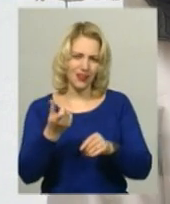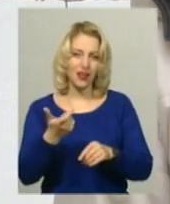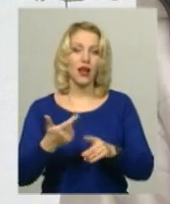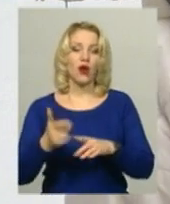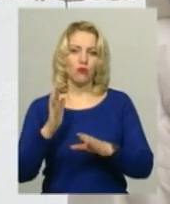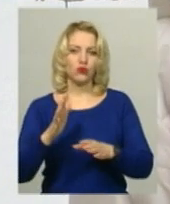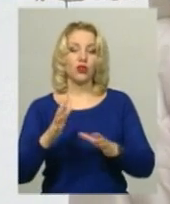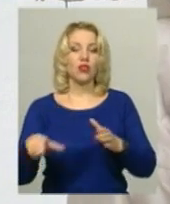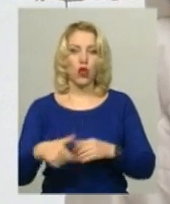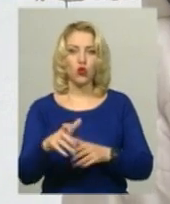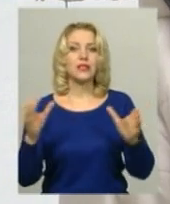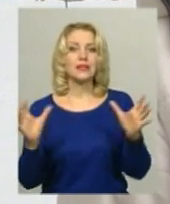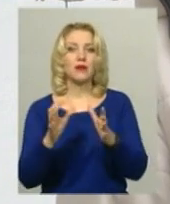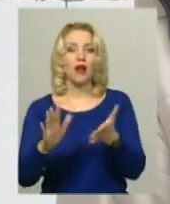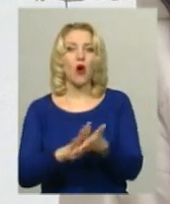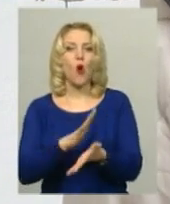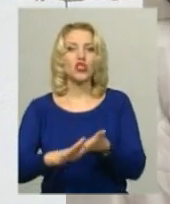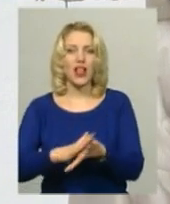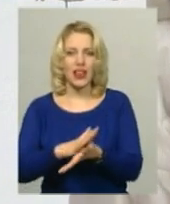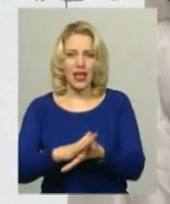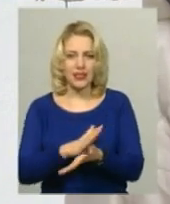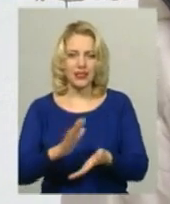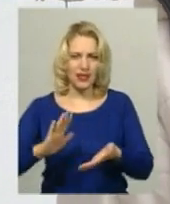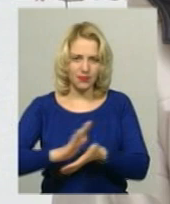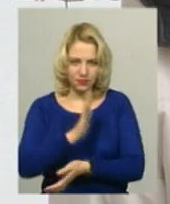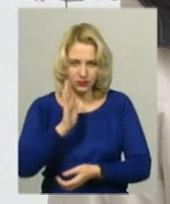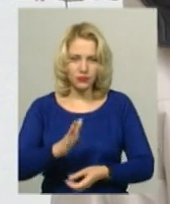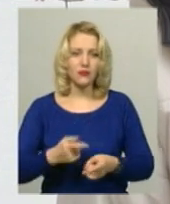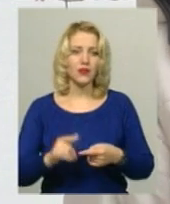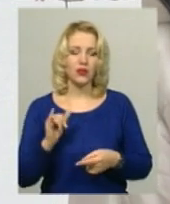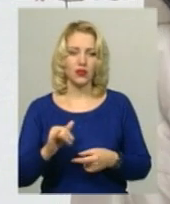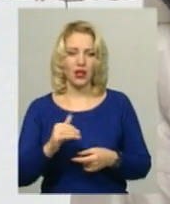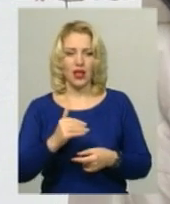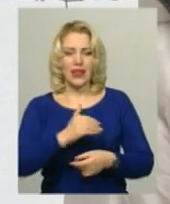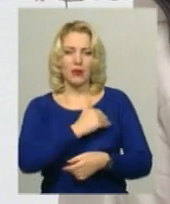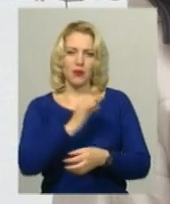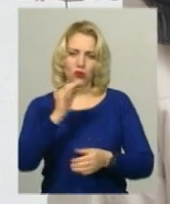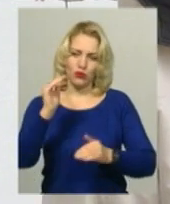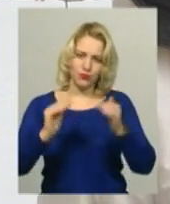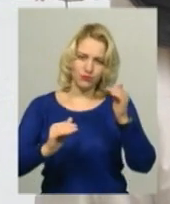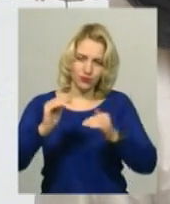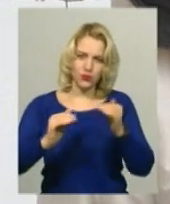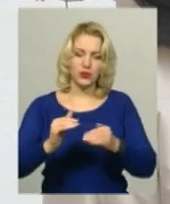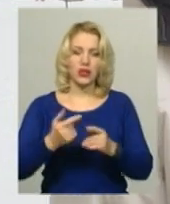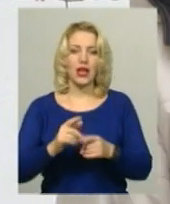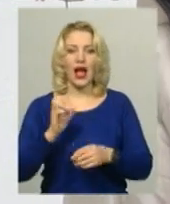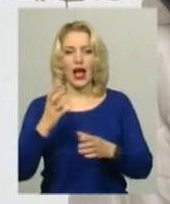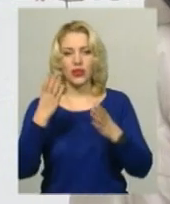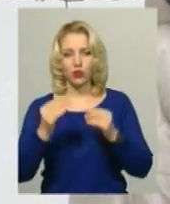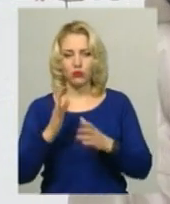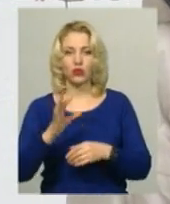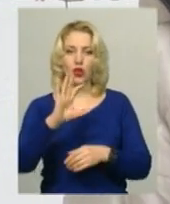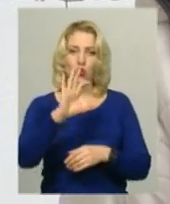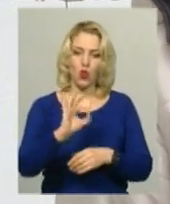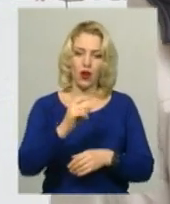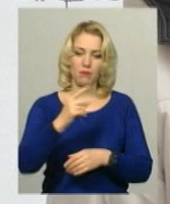ожеледиця, і температура нічна, дещо каливатиметься на 2-4 градуси, дена підвищиться до 0-5 градусів морозу.